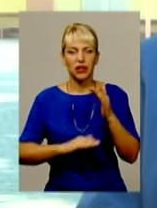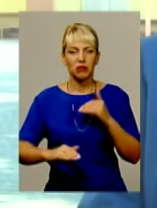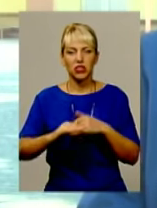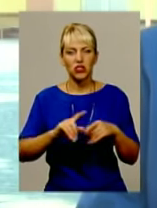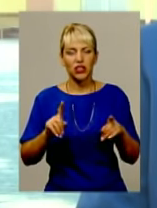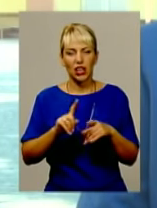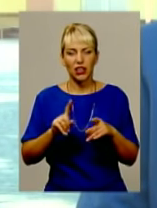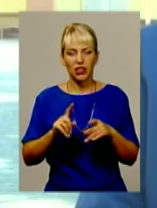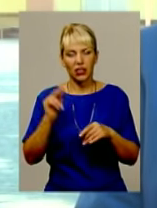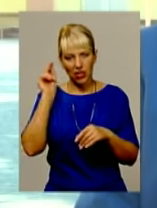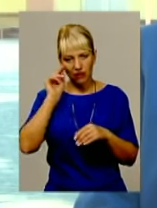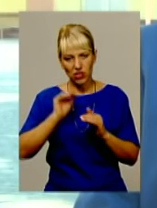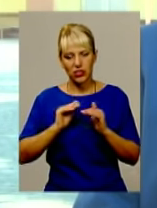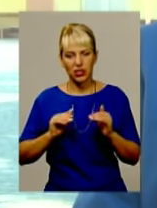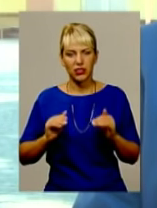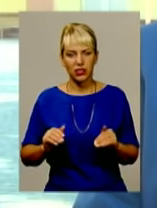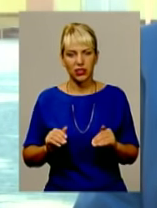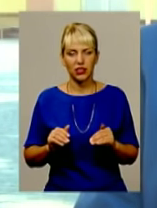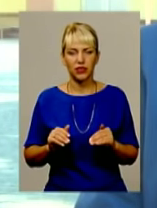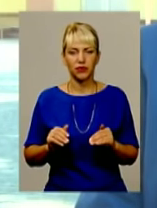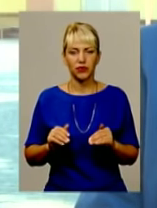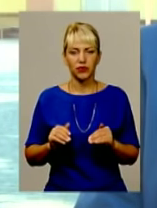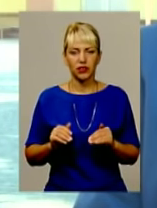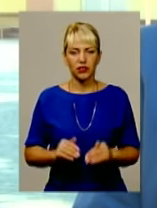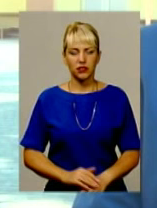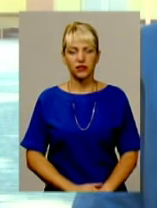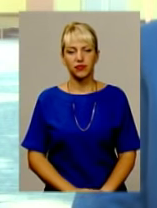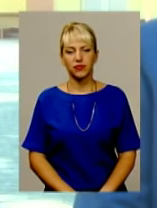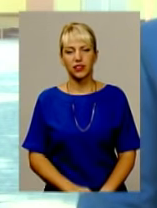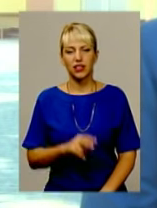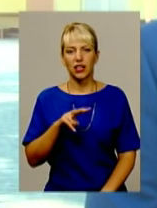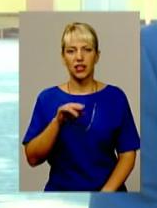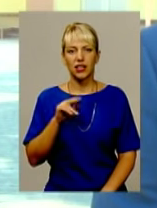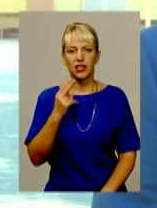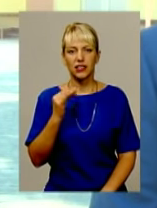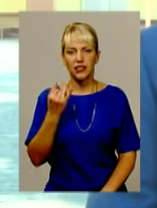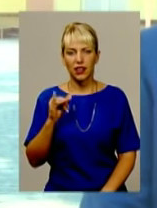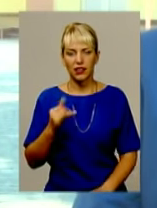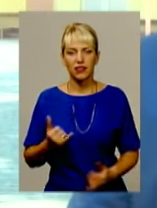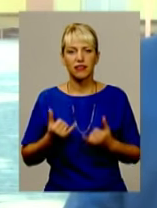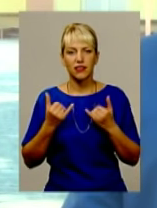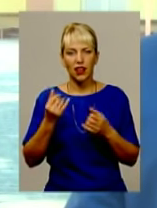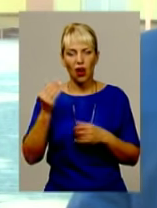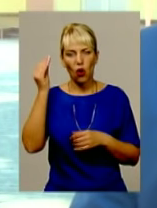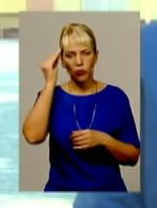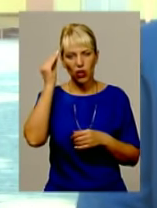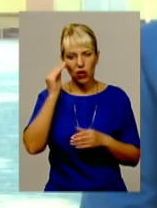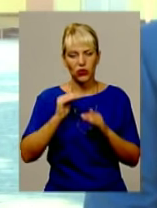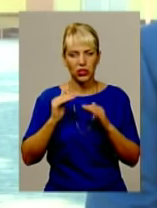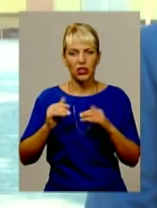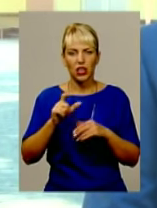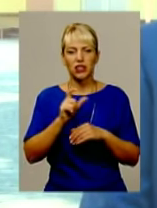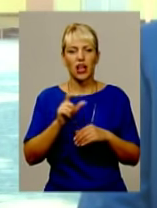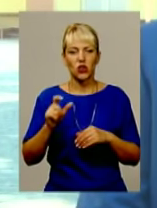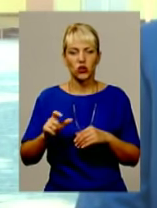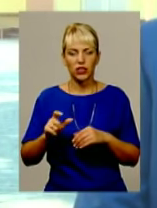яких навчаються діти, і воно називалося ліцей для обдарованих дітей, для людей з підвищенням